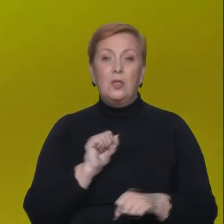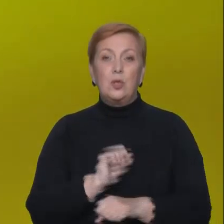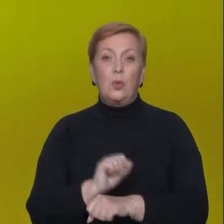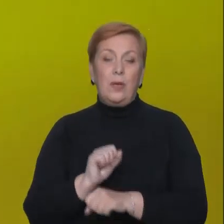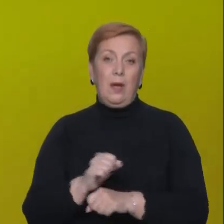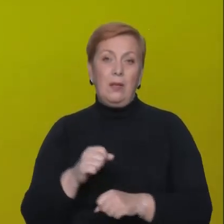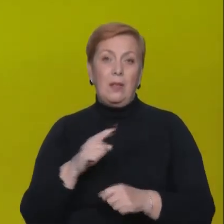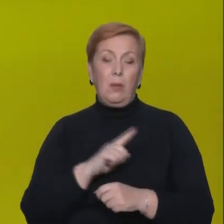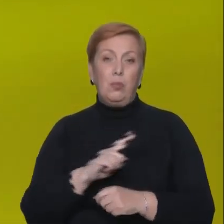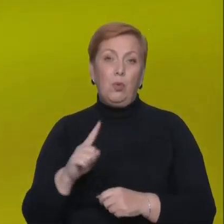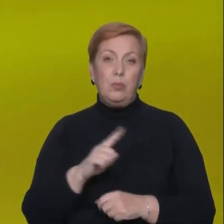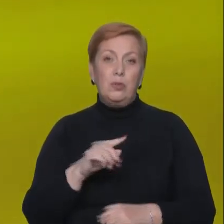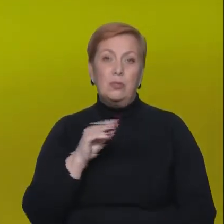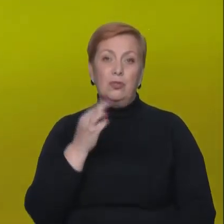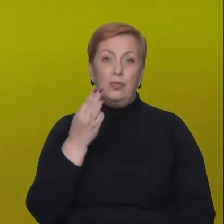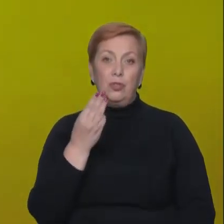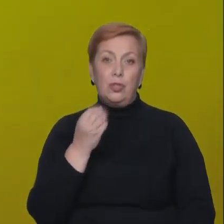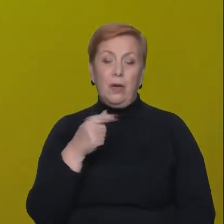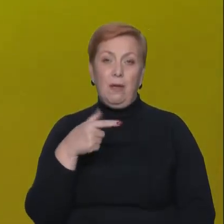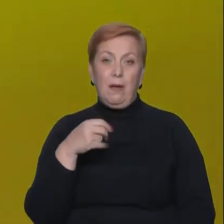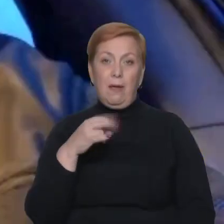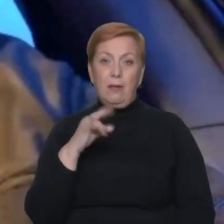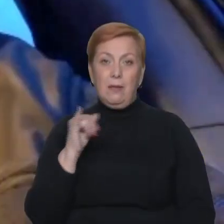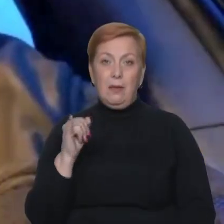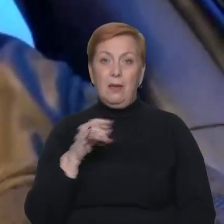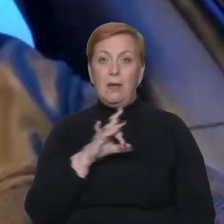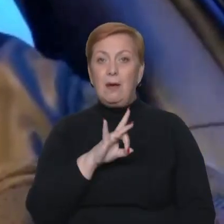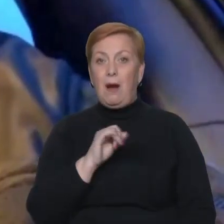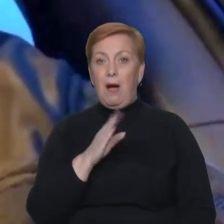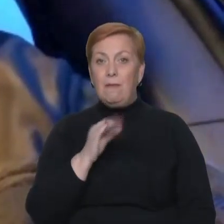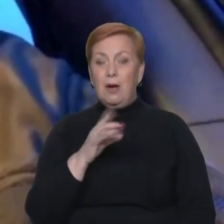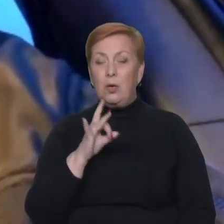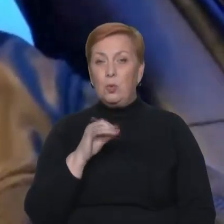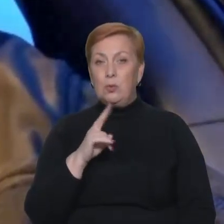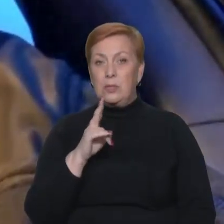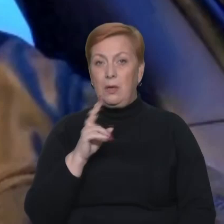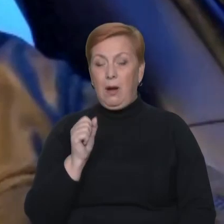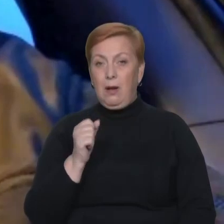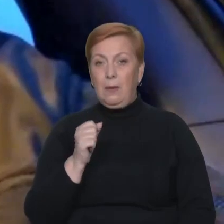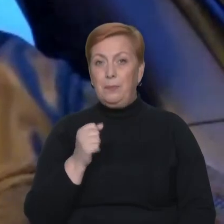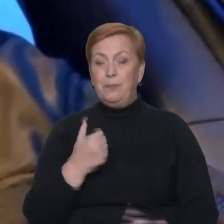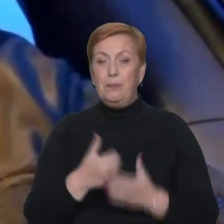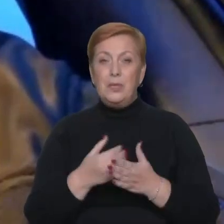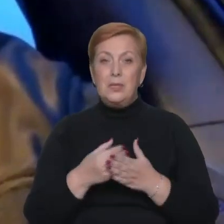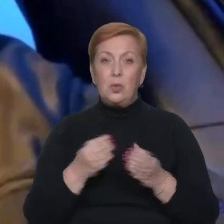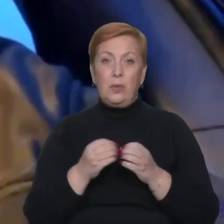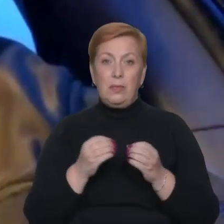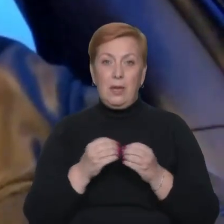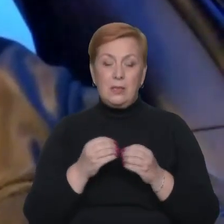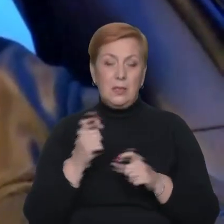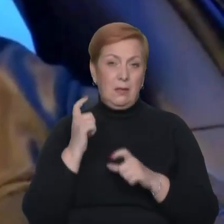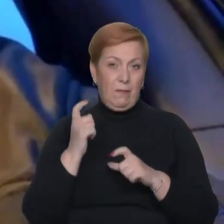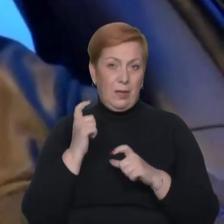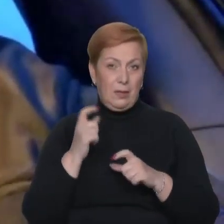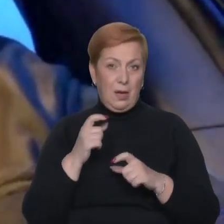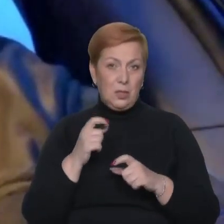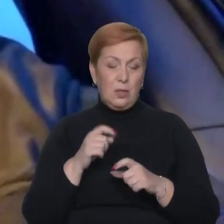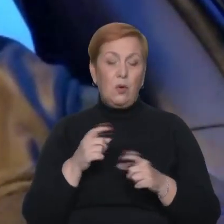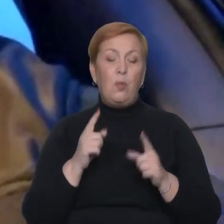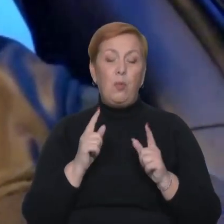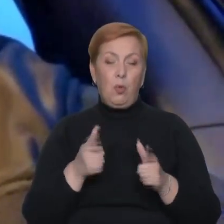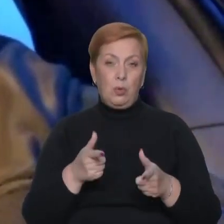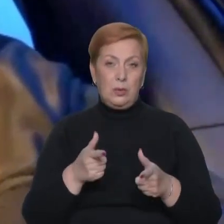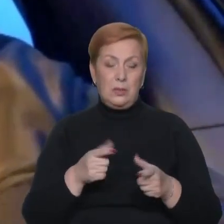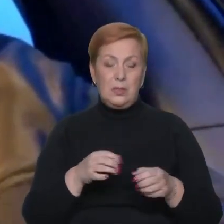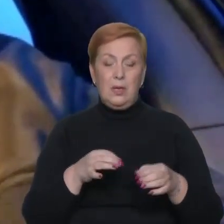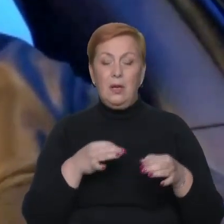Шегині та Раваруська. Близько 30 вантажів вони начебто побачилися пропускати